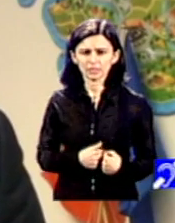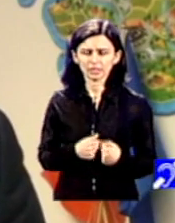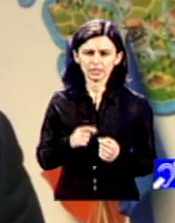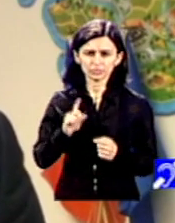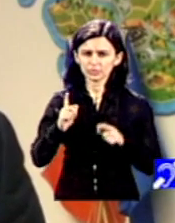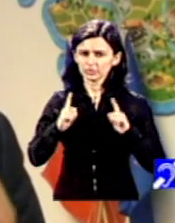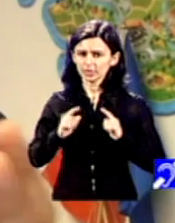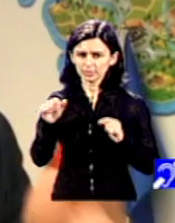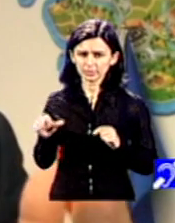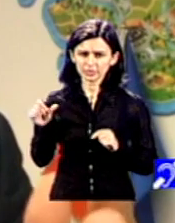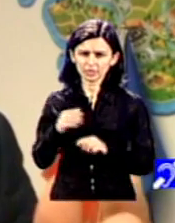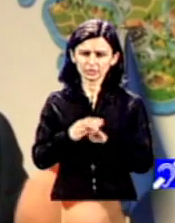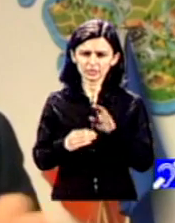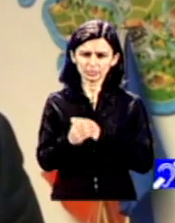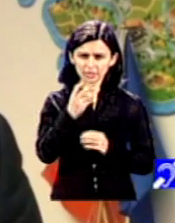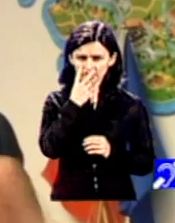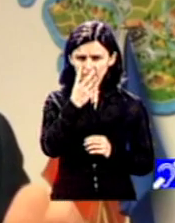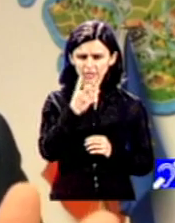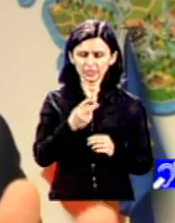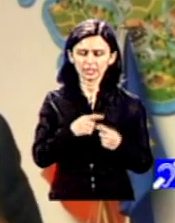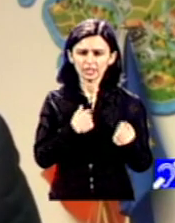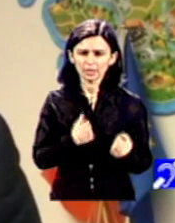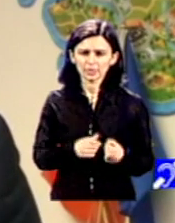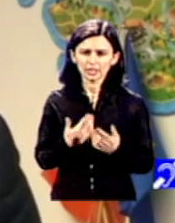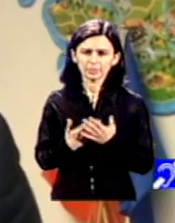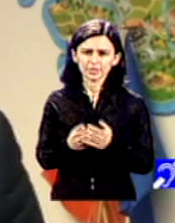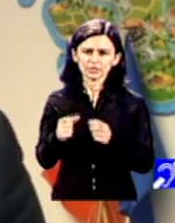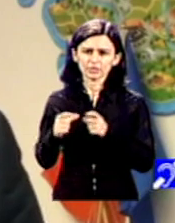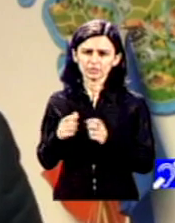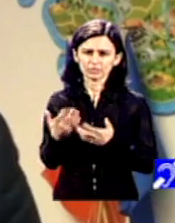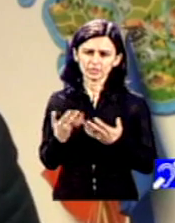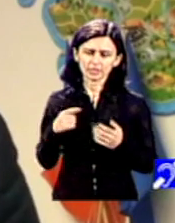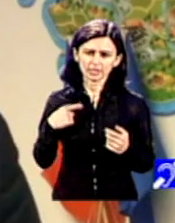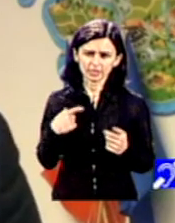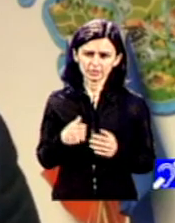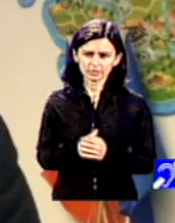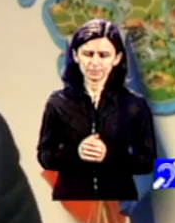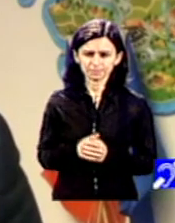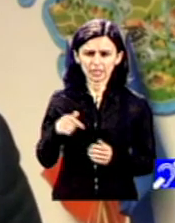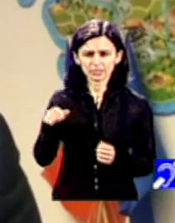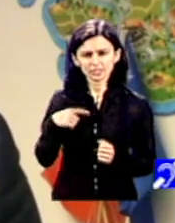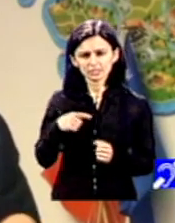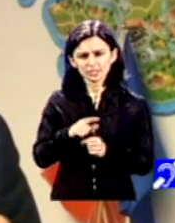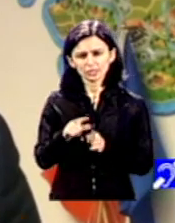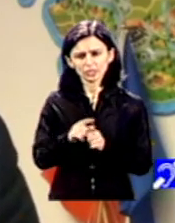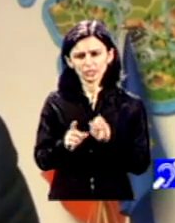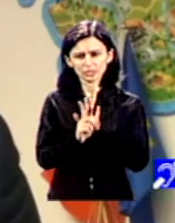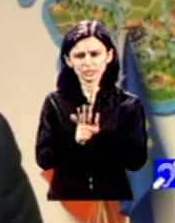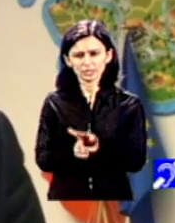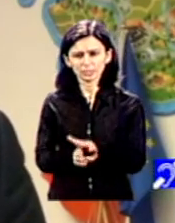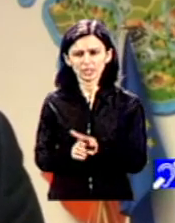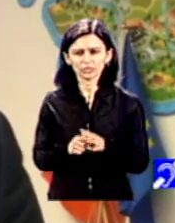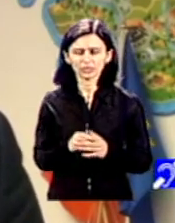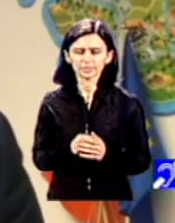vadă în ochii celor alăzi din jurul lui mila pentru situația în care se află. Asta este chiar jignitor, e cumva discriminatoriu.